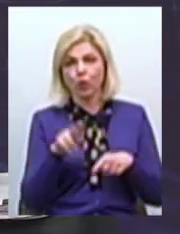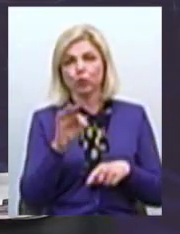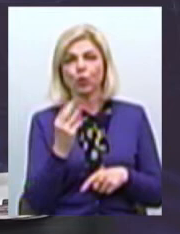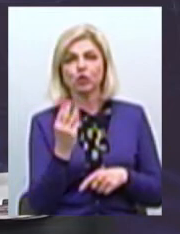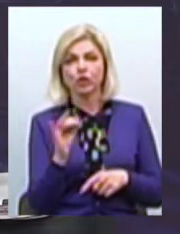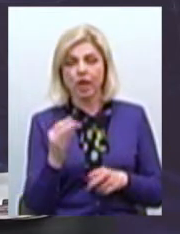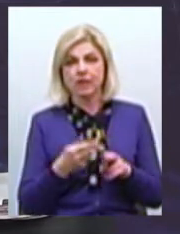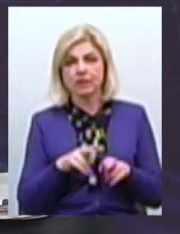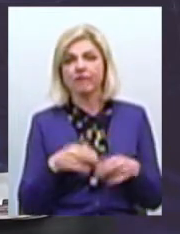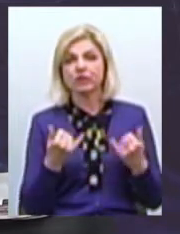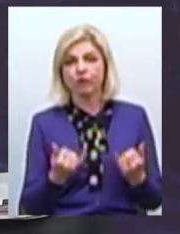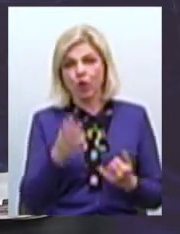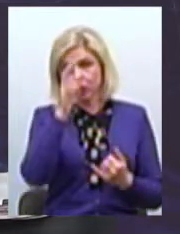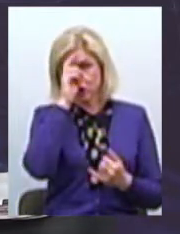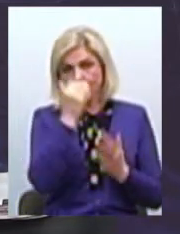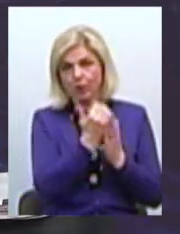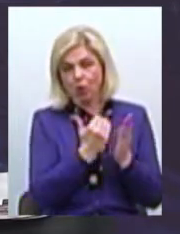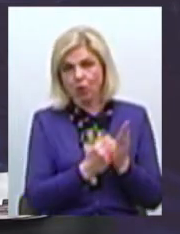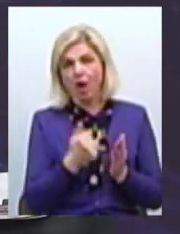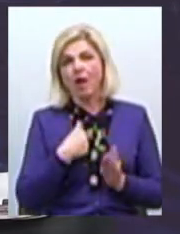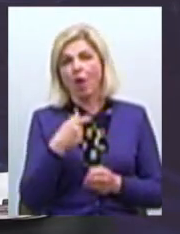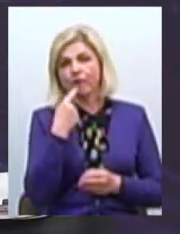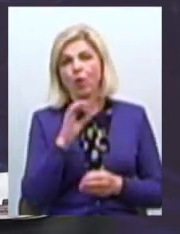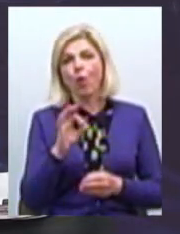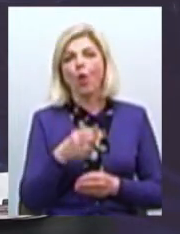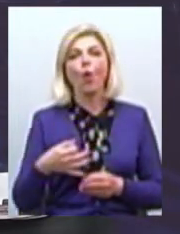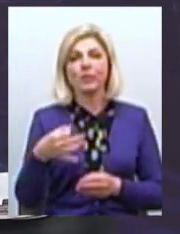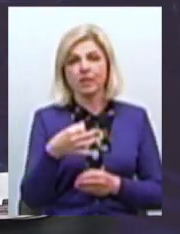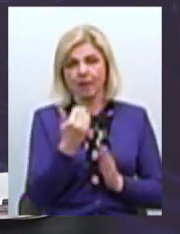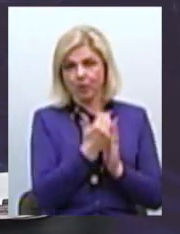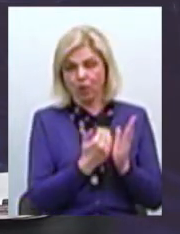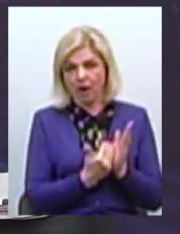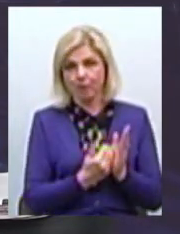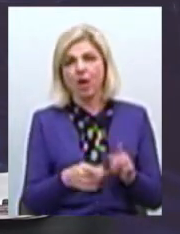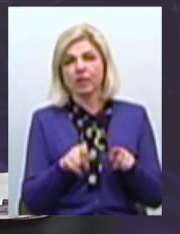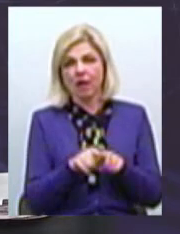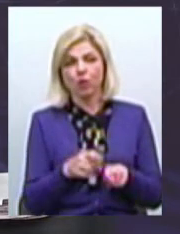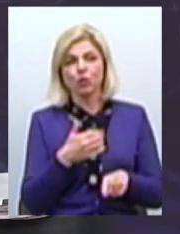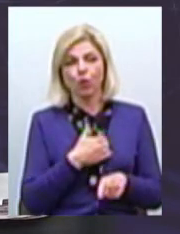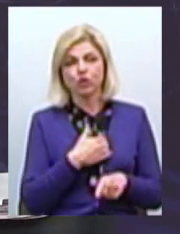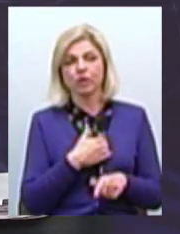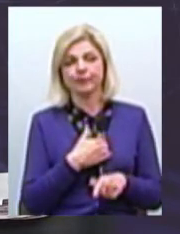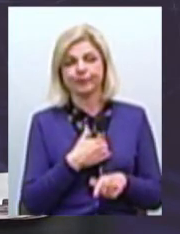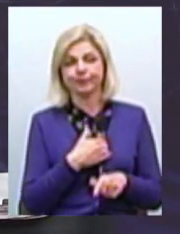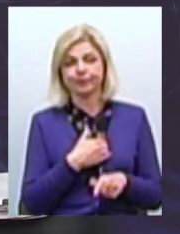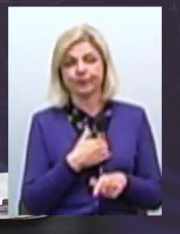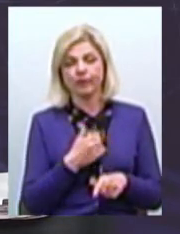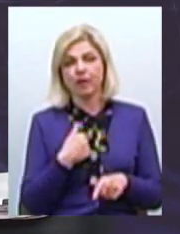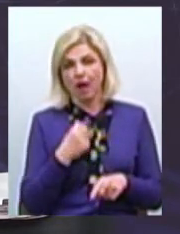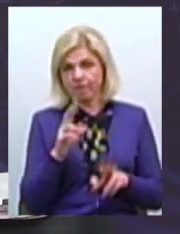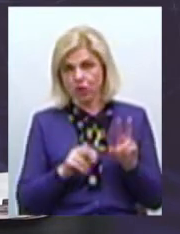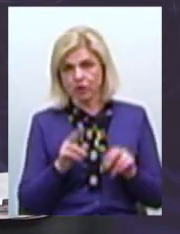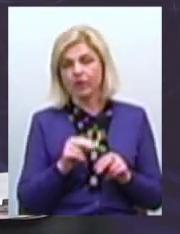і державна програма, але я кажу саме про обласну програму Також хотілося б відзначити, я вважаю,